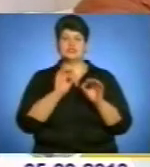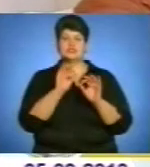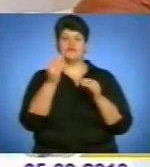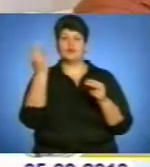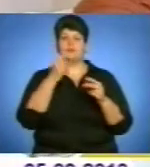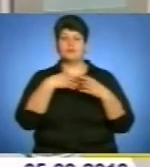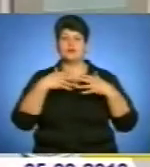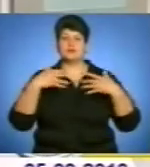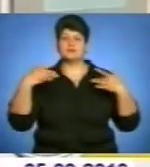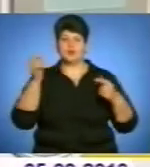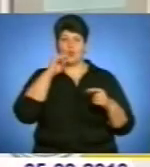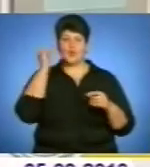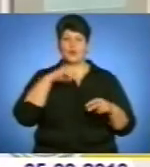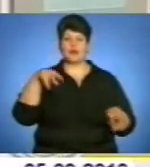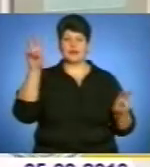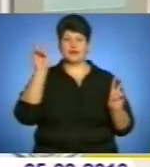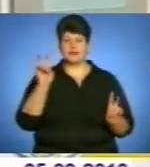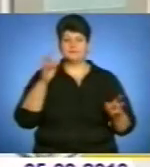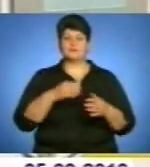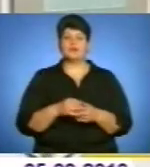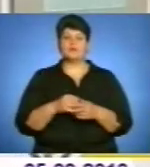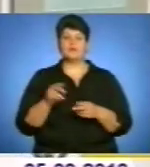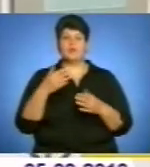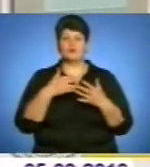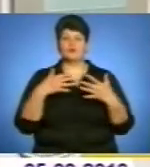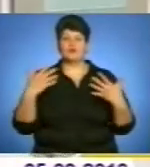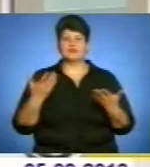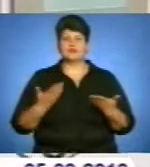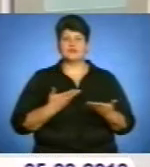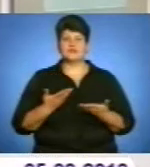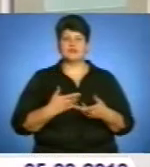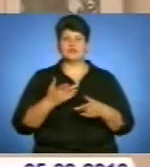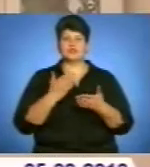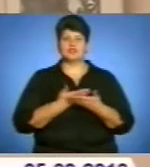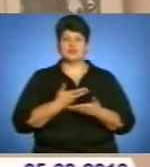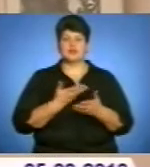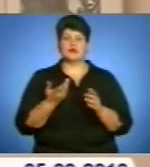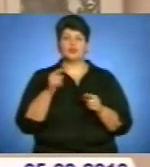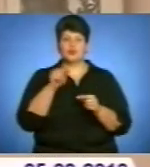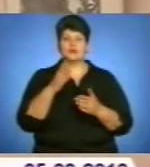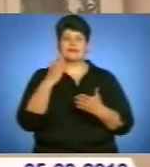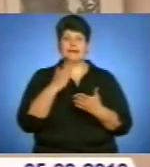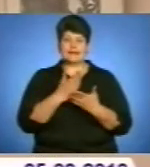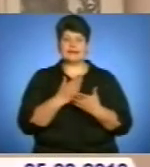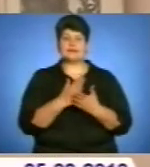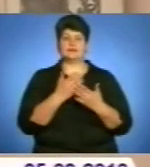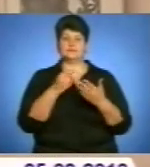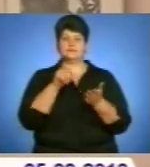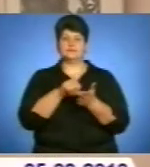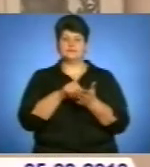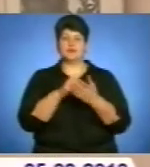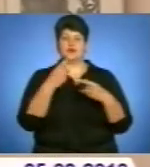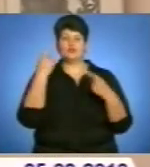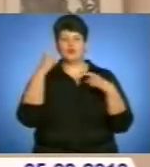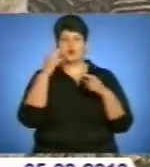листівки серії «Прорича проблудного сина», побутові сцени життя казахів. Також тут експонуються твори художників